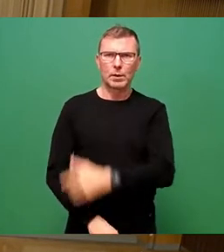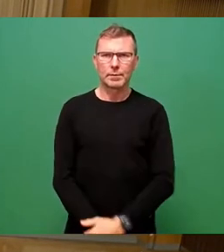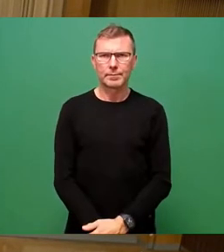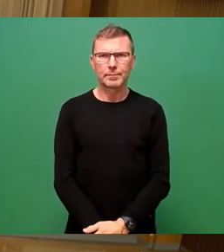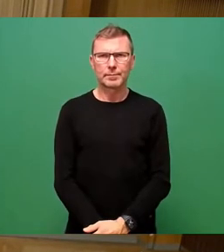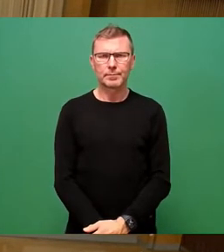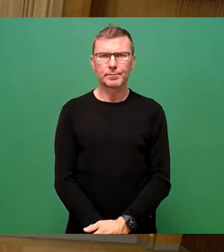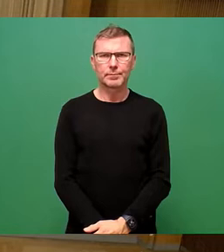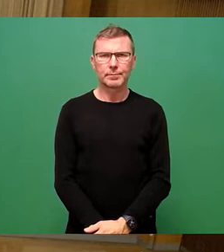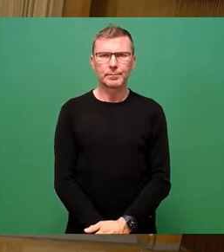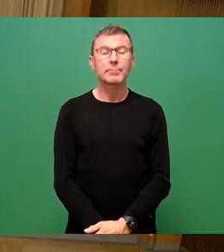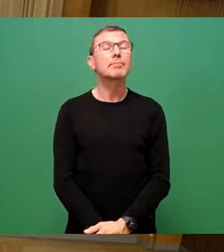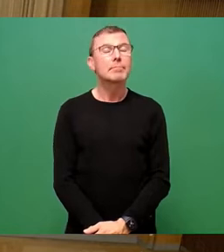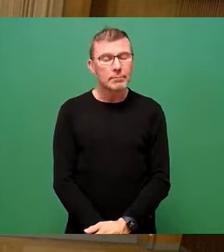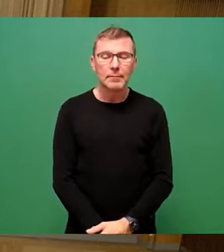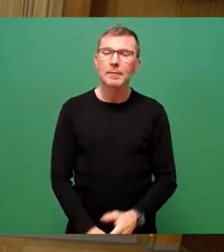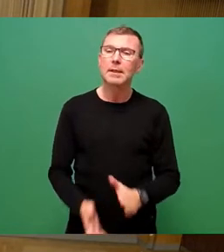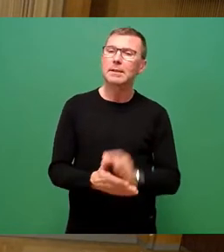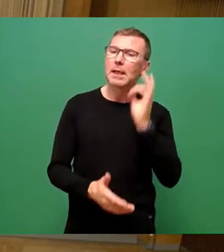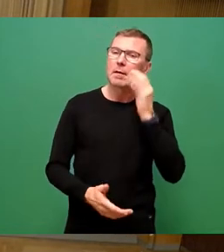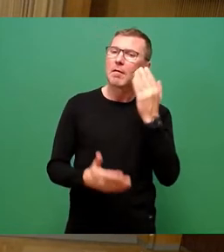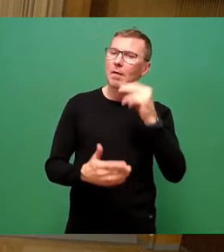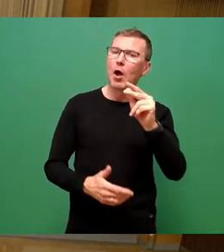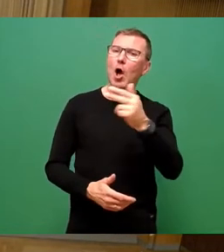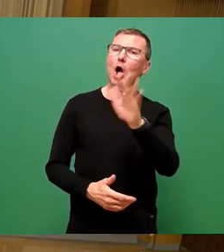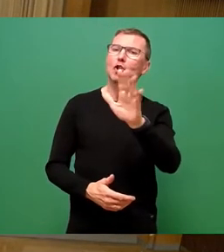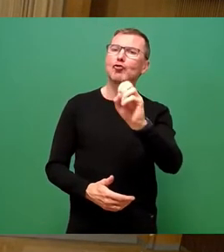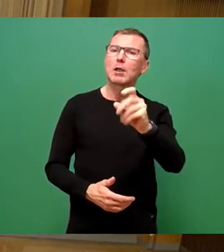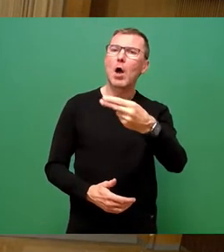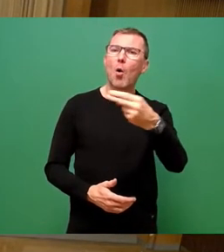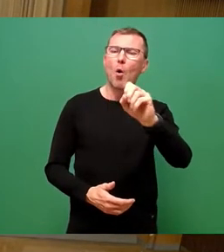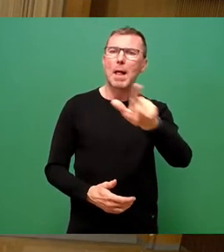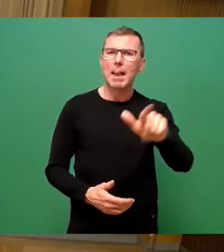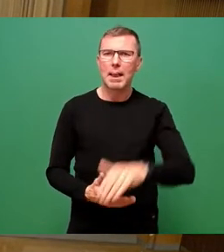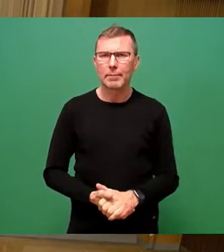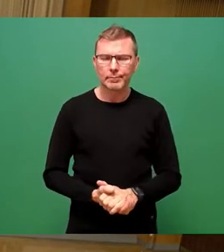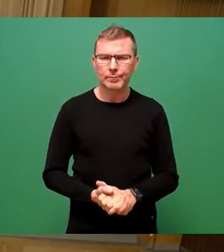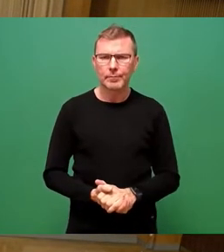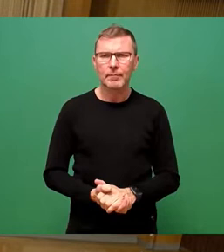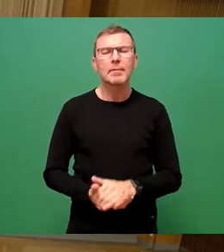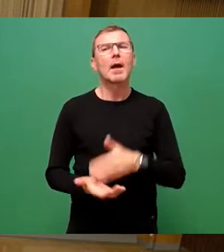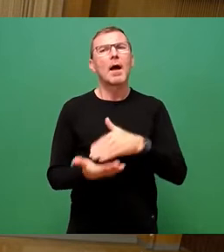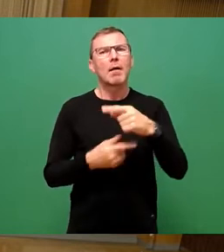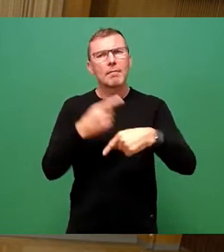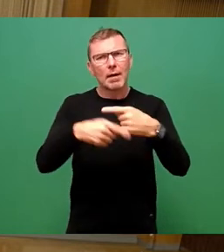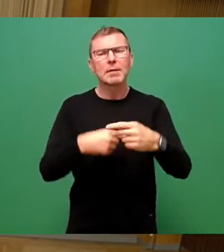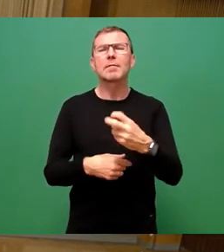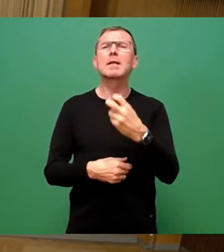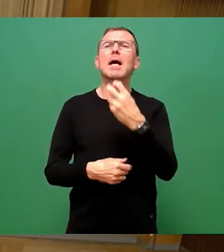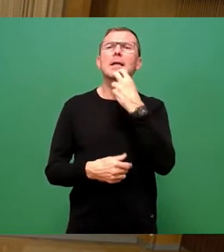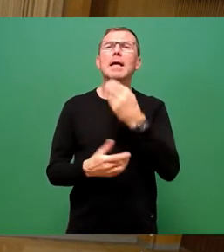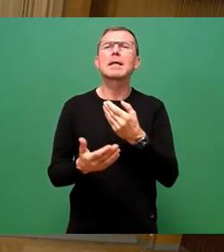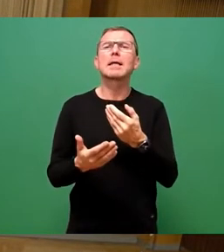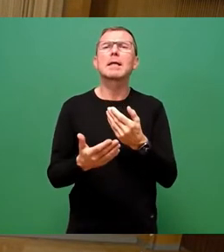Sehr geehrte Frau Schröter-Hummel, der Prozess der Fortschreibung des integrierten Energie- und Klimaschutzkonzepts wurde